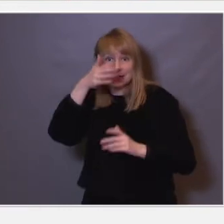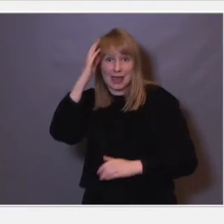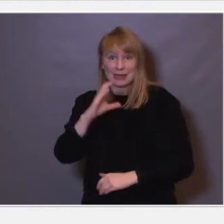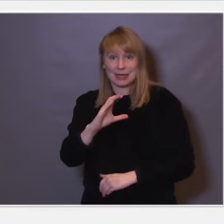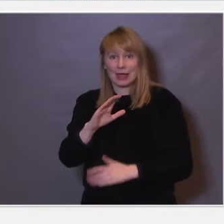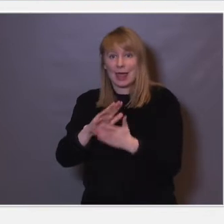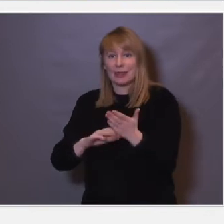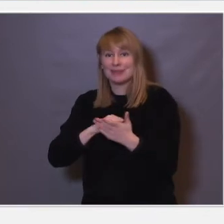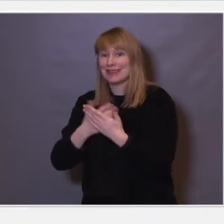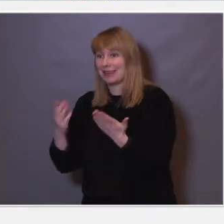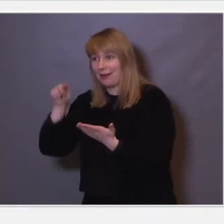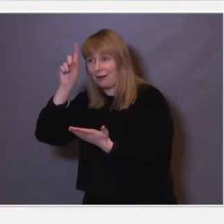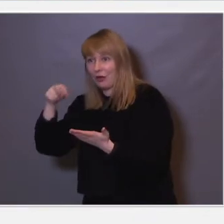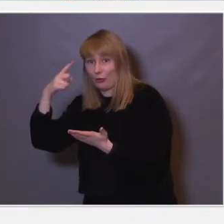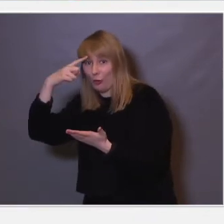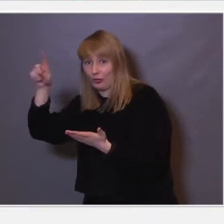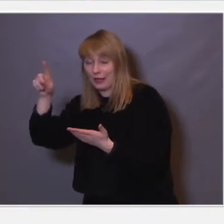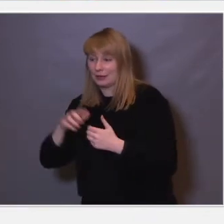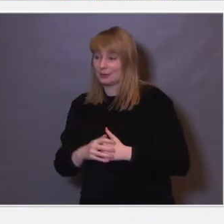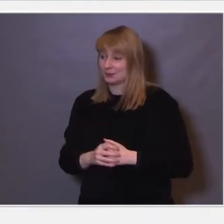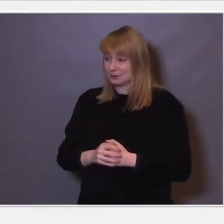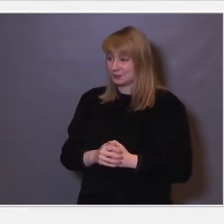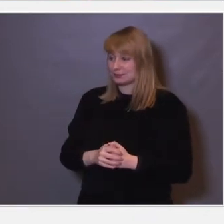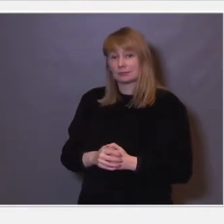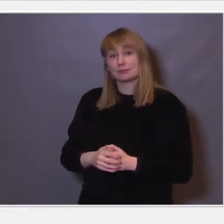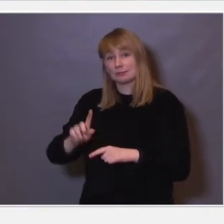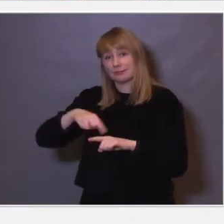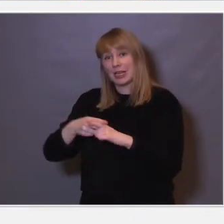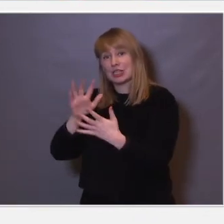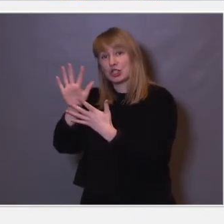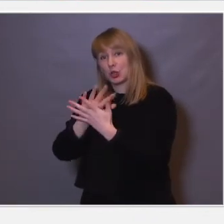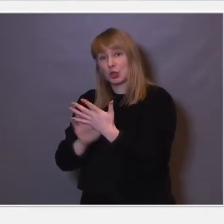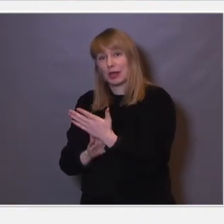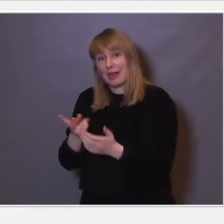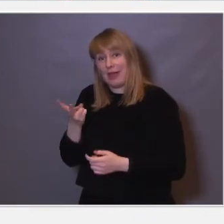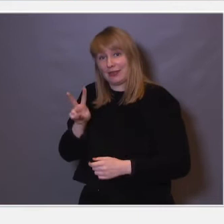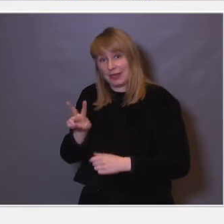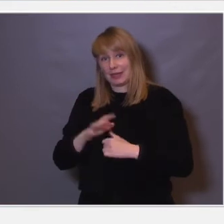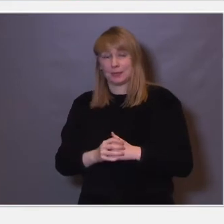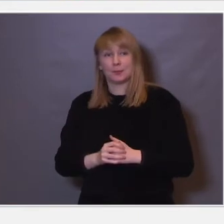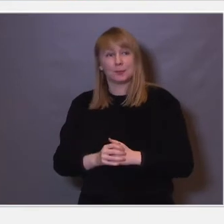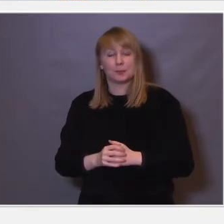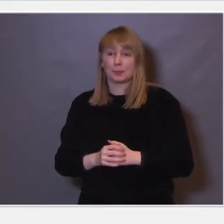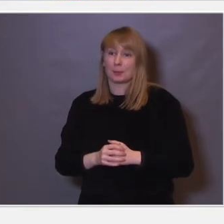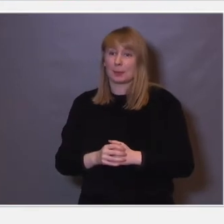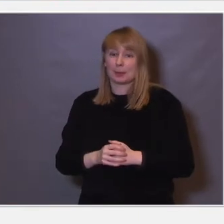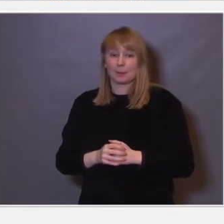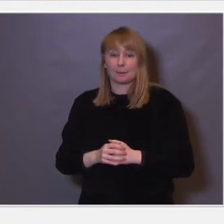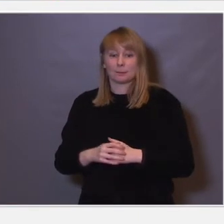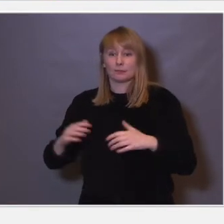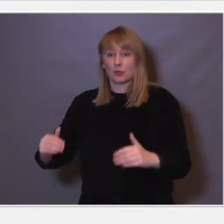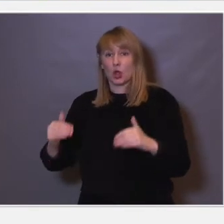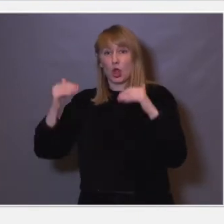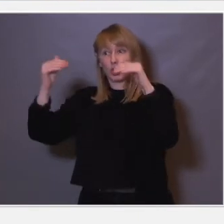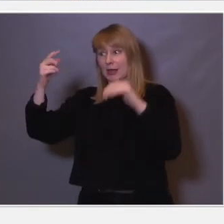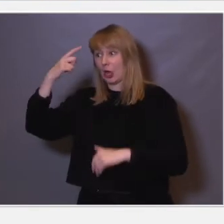musene som ikke gjør det. Så det er det som skjer i hjernen, det er faktisk strukturelle endringer som skjer i hjernen. Så kan man gå til høyere kognitive